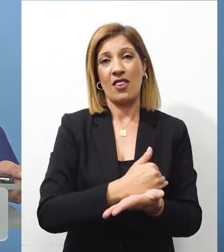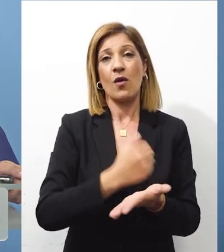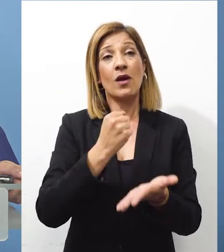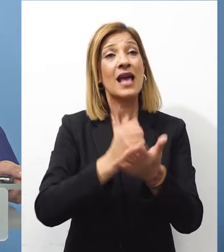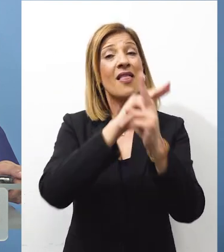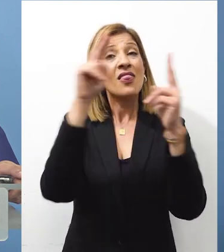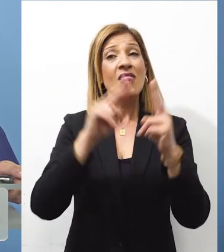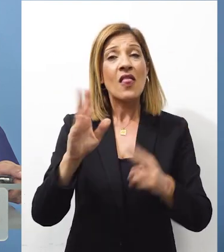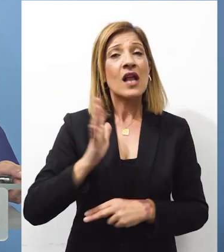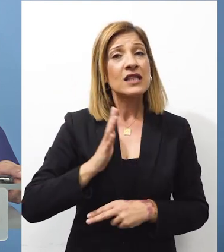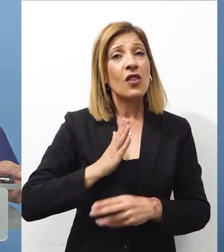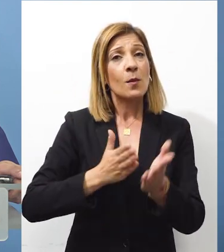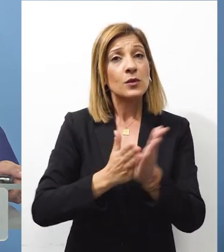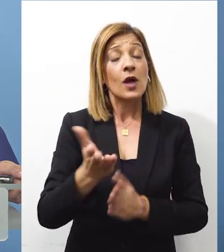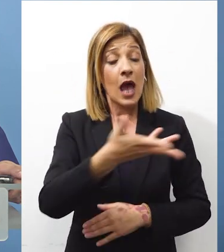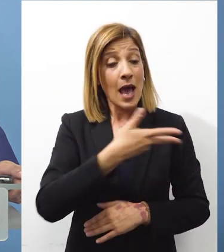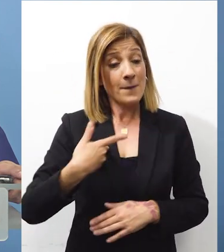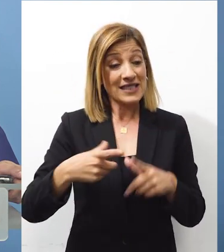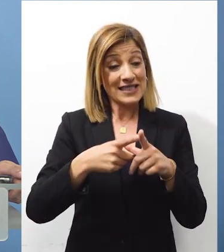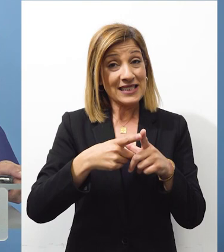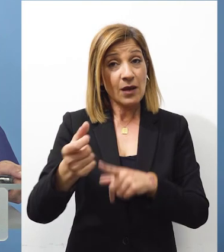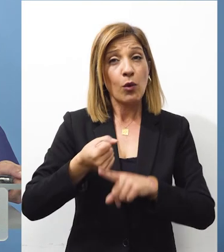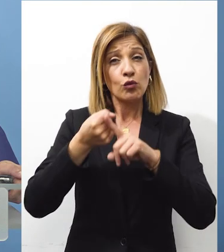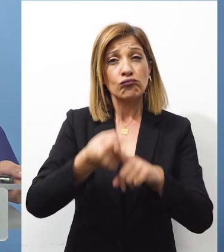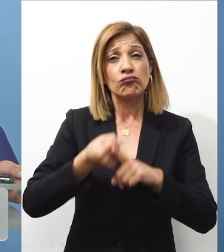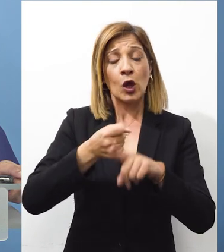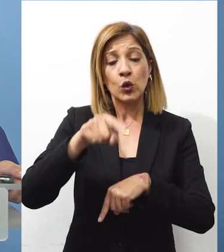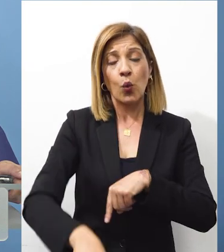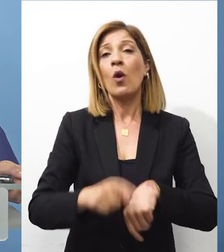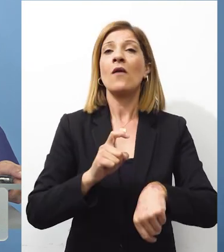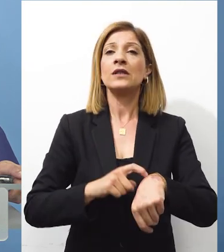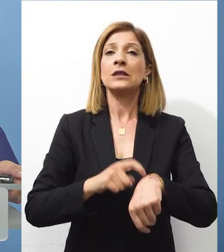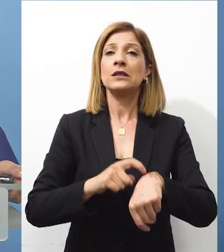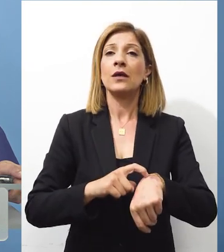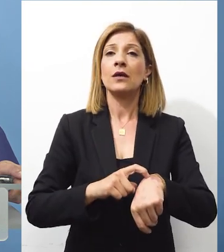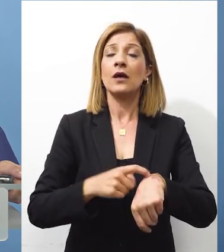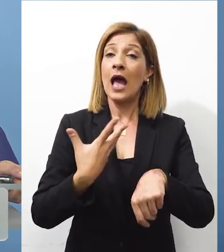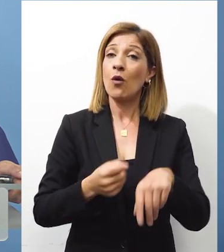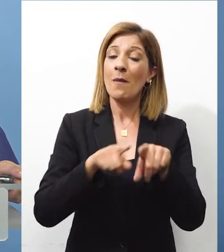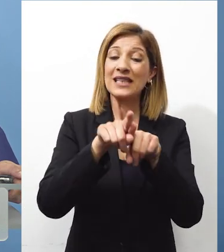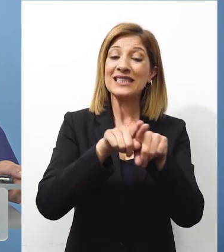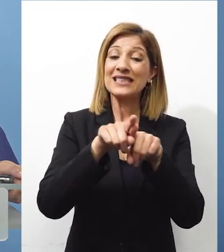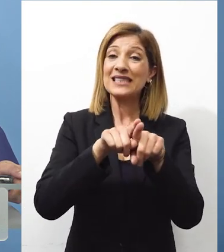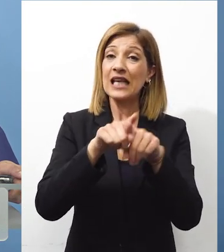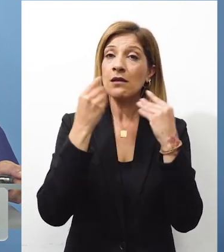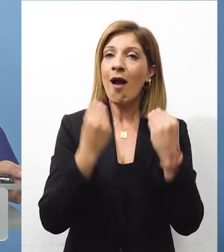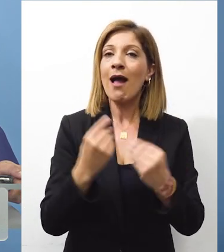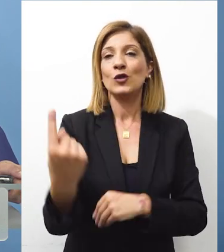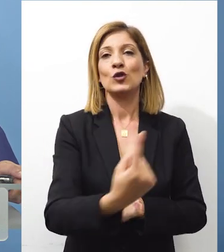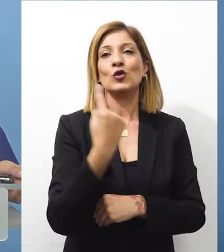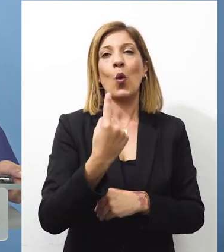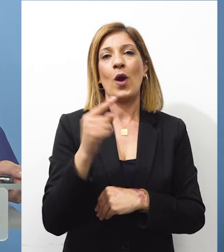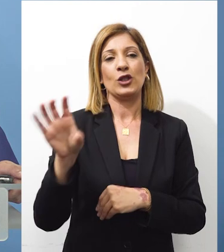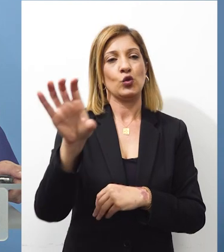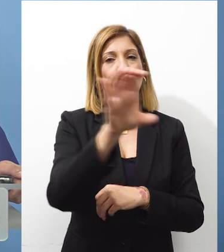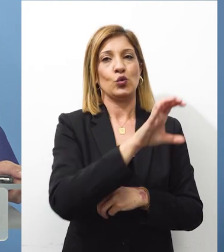και με το Διεθνές Αντιτροπιστικό Δίκαιο. Είμαστε από τις χώρες, στις οποίες αυτή τη στιγμή εξακολουθούμε να κατέχουμε άριστες σχέσεις με όλες τις χώρες της περιοχής. Και